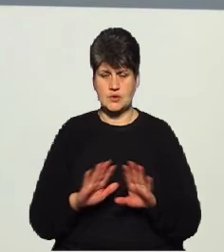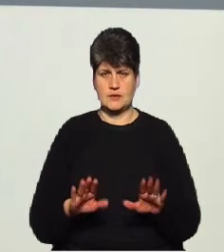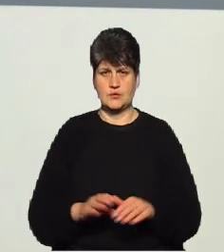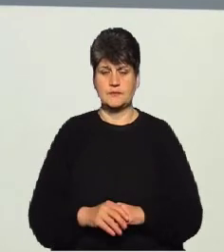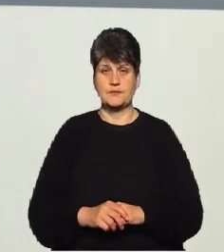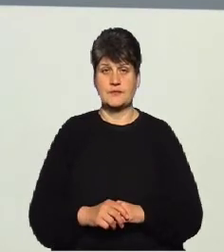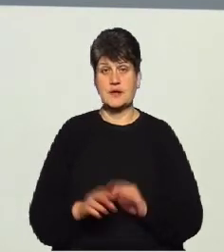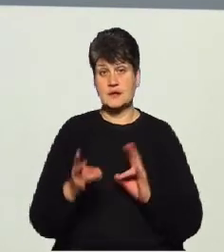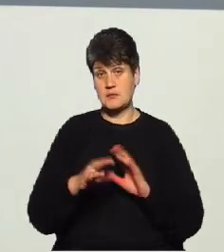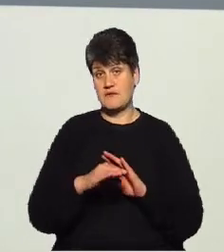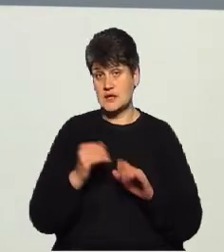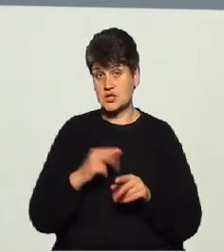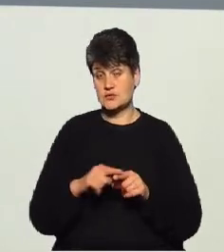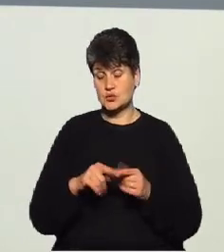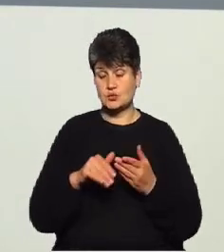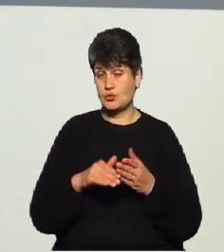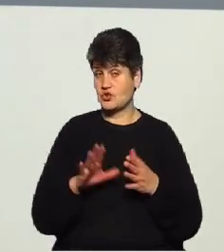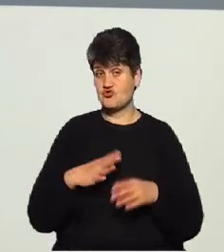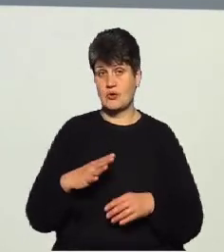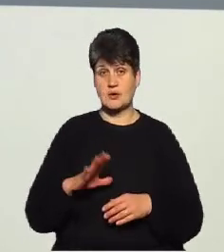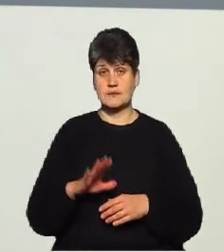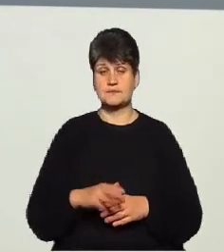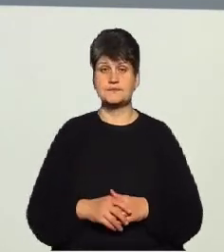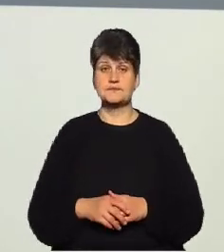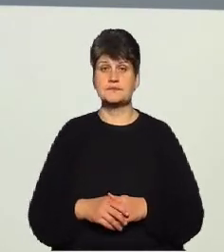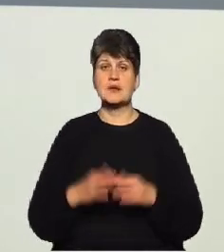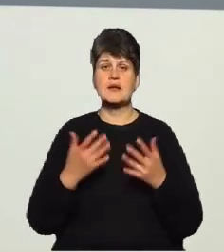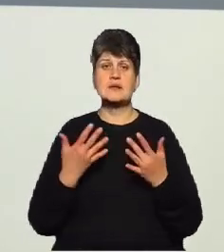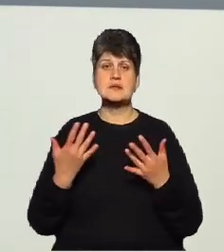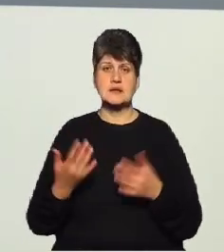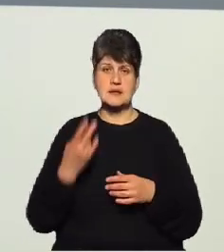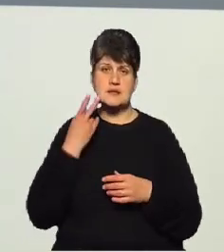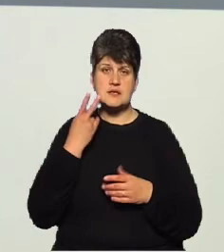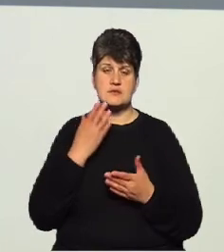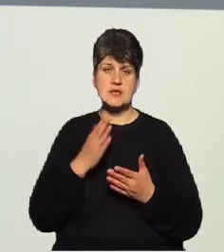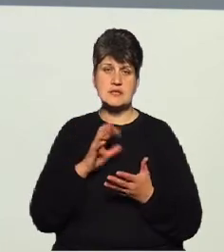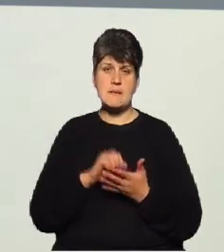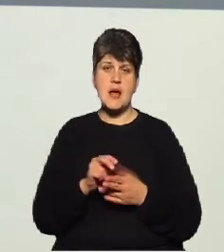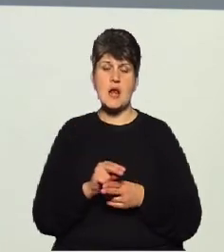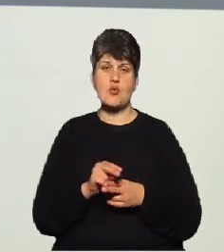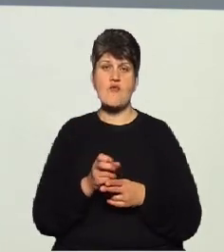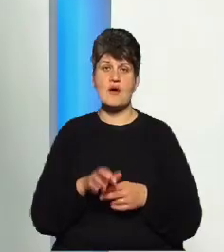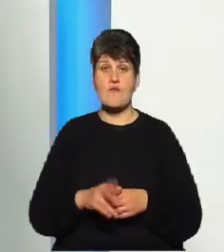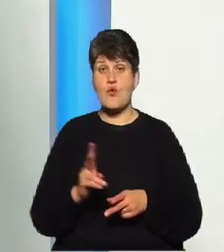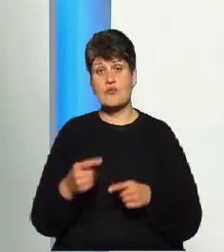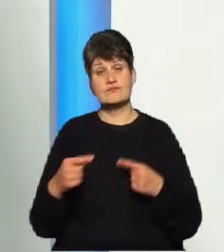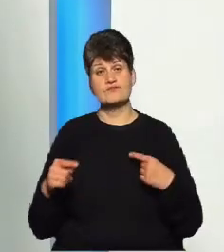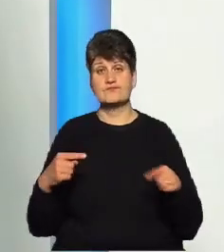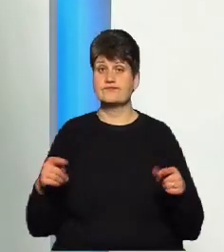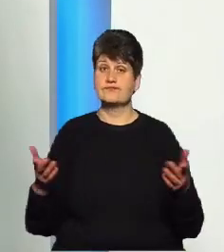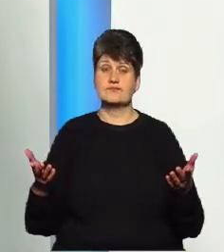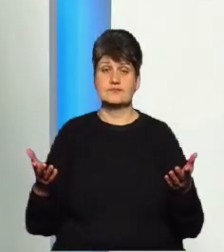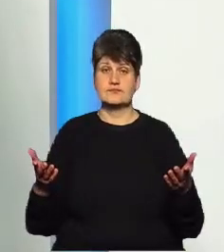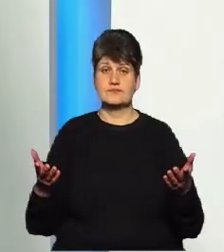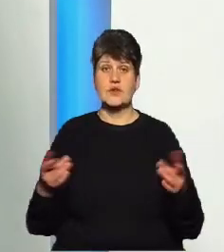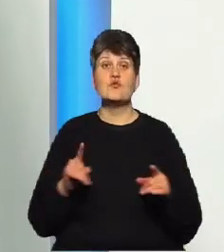чекати приїзду швидкої допомоги. Скільки зазвичай займає лікування? О, кого як? Від чого це залежить? Від чи